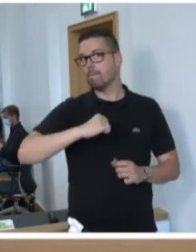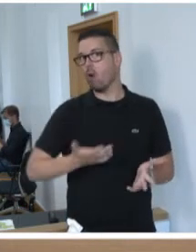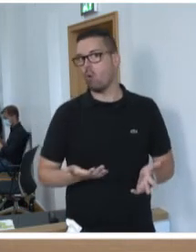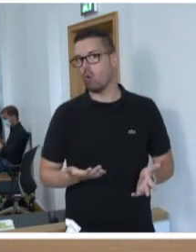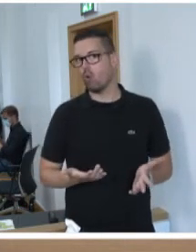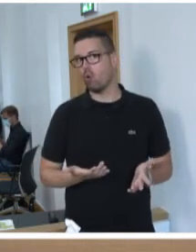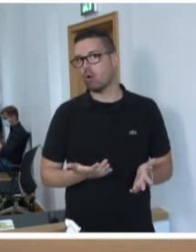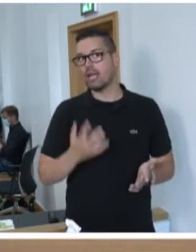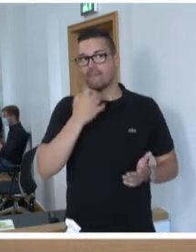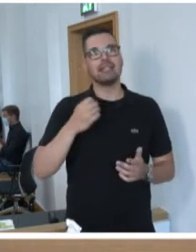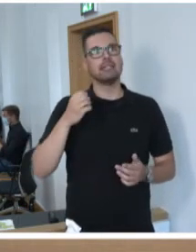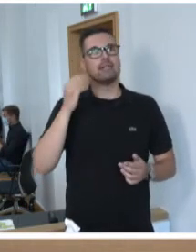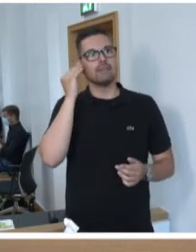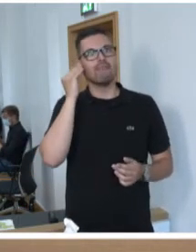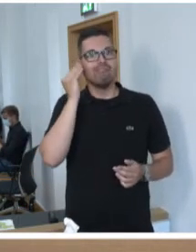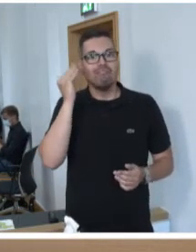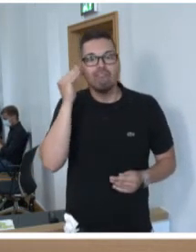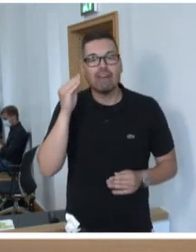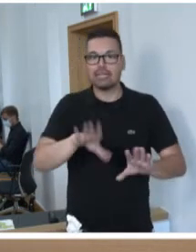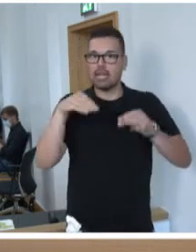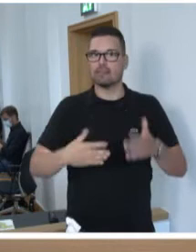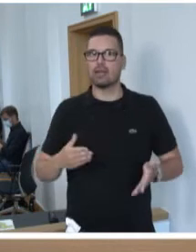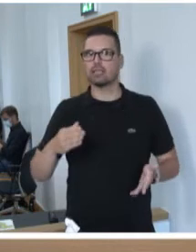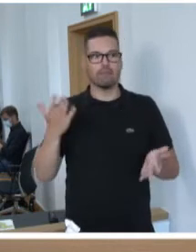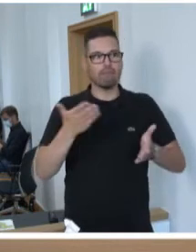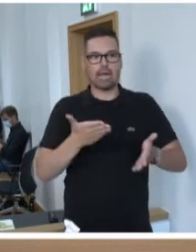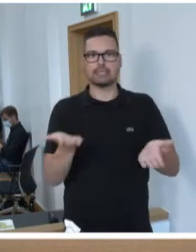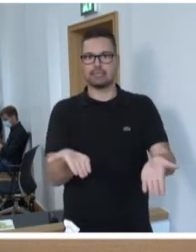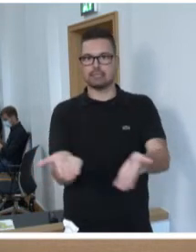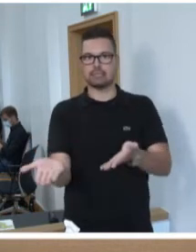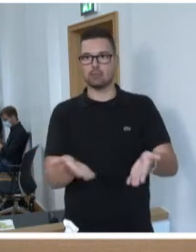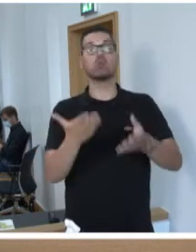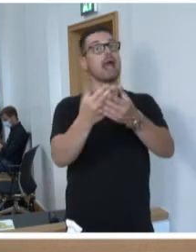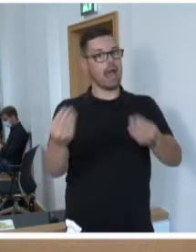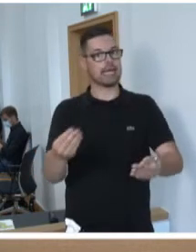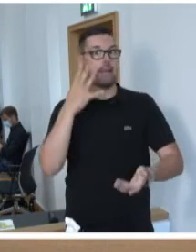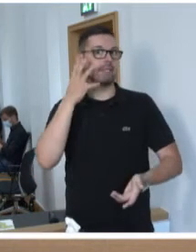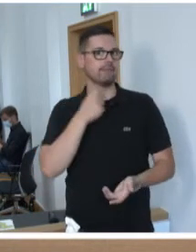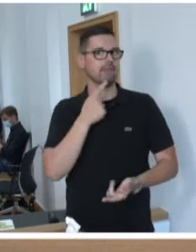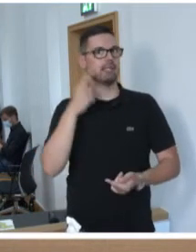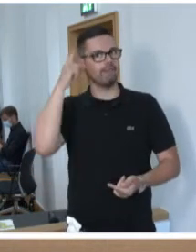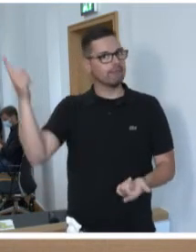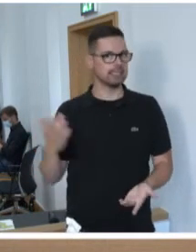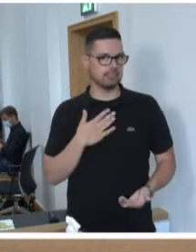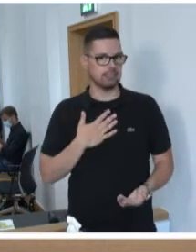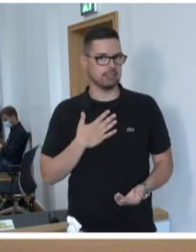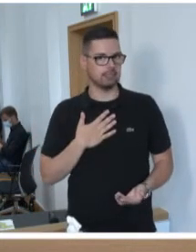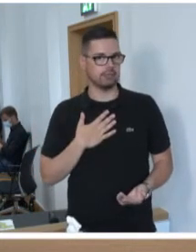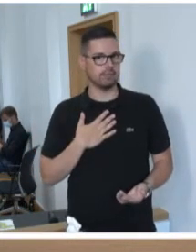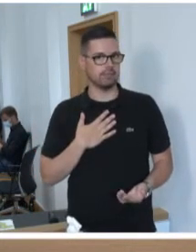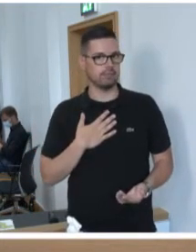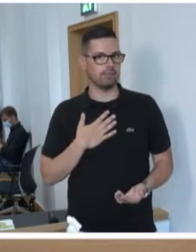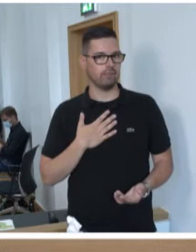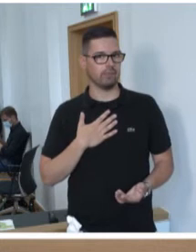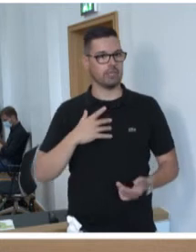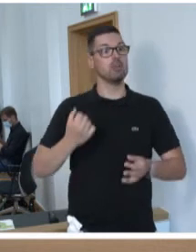wollen wissen, wann diese Stelle mit der Arbeit beginnt, was sie tut und welche Ergebnisse sie liefert. Ganz besonders in